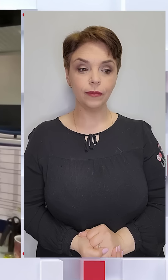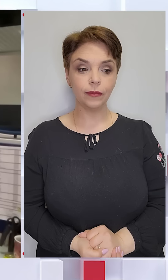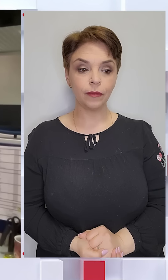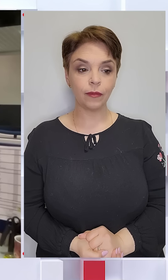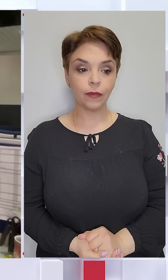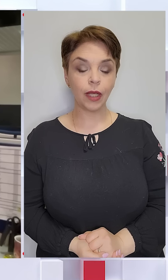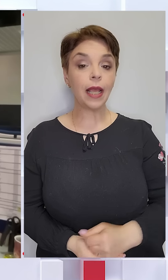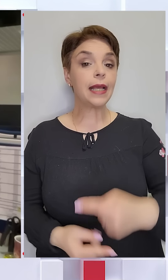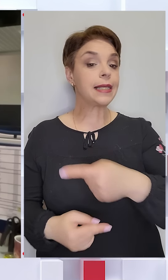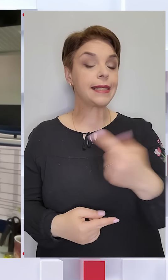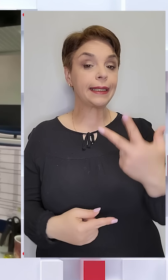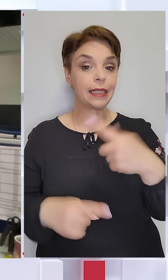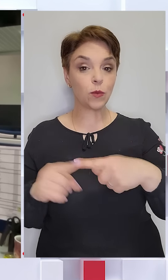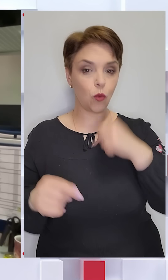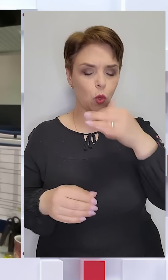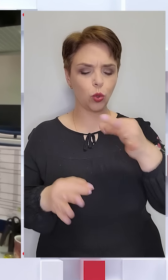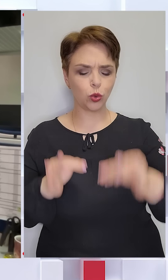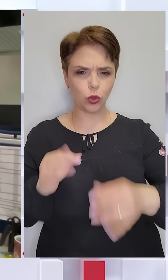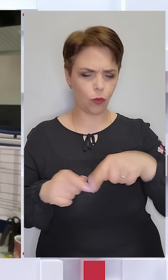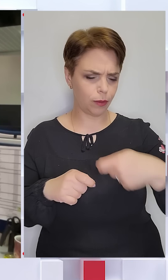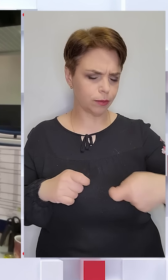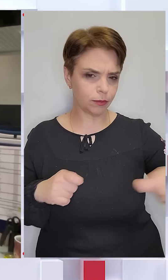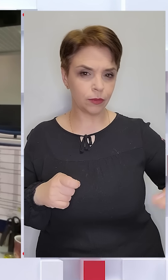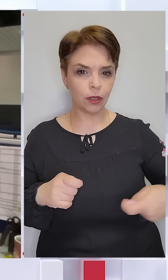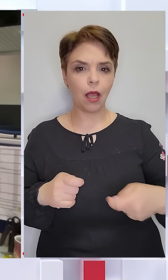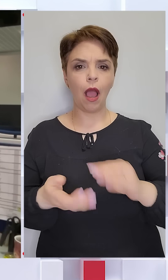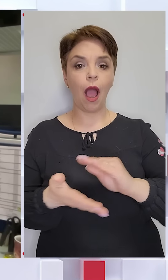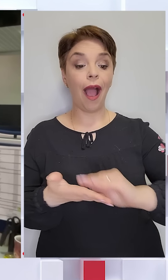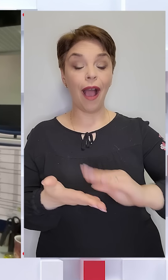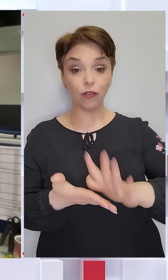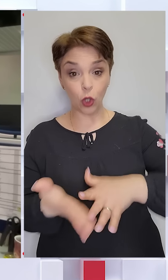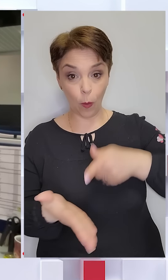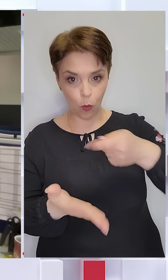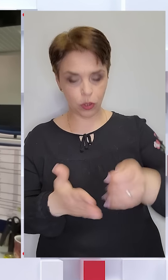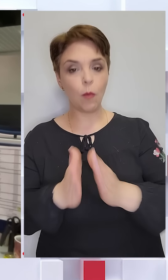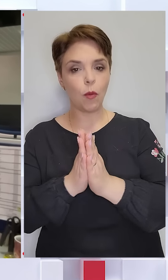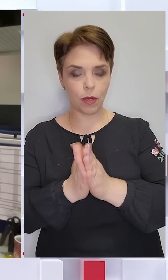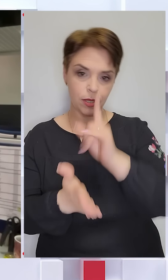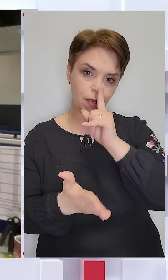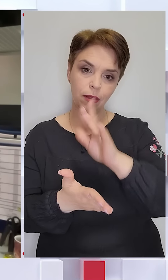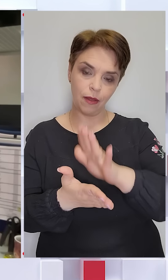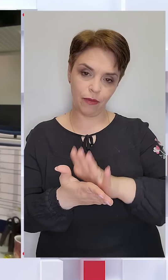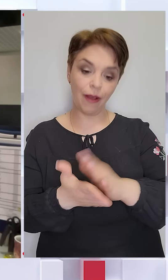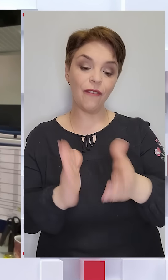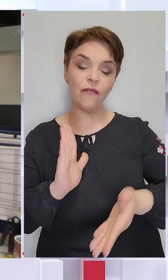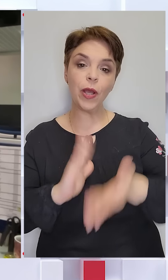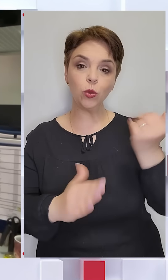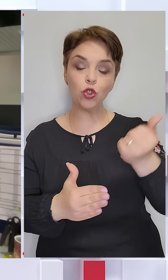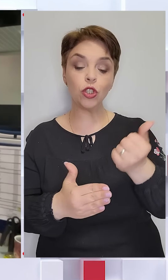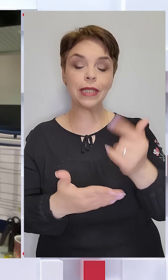За три з половиною роки судової тяганини автори позову таки попросили вилучити зі списку відповідачів Україну.